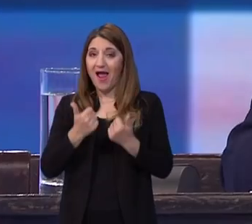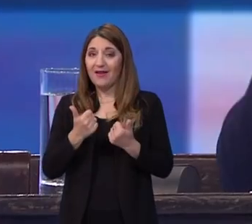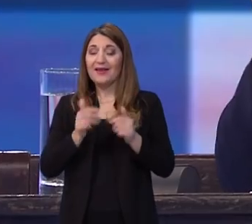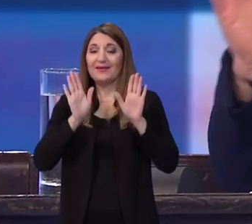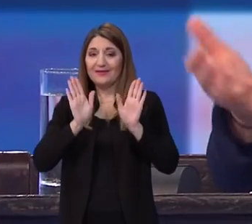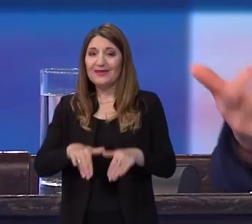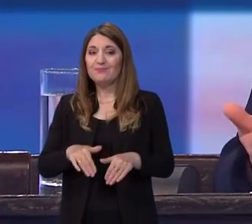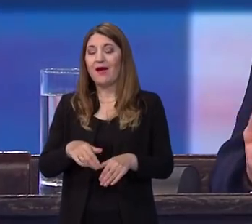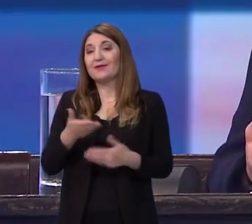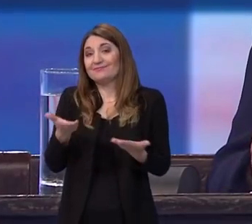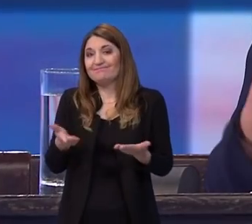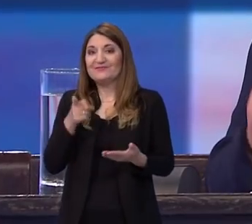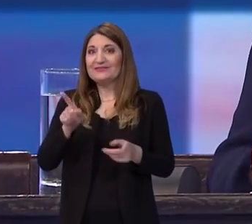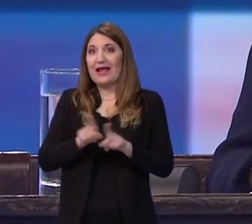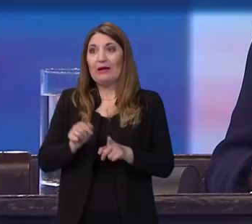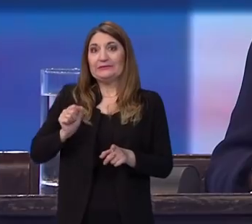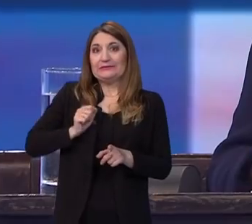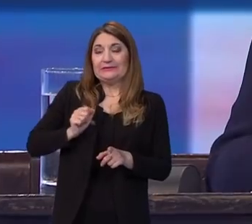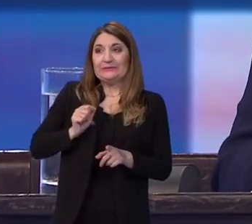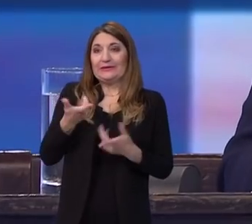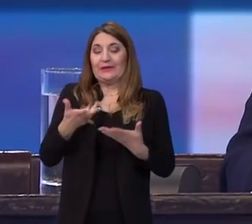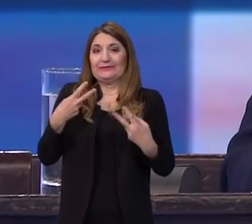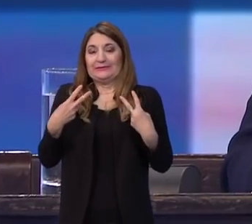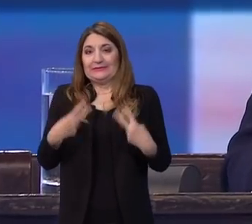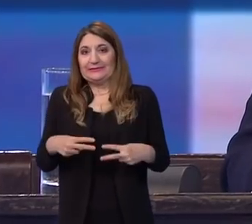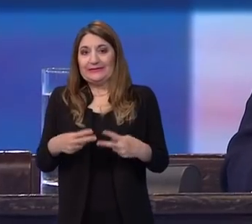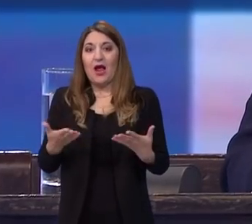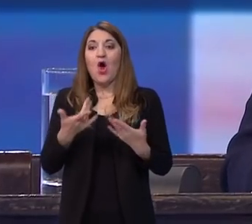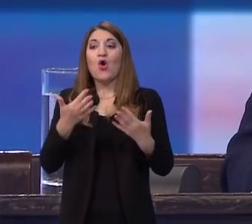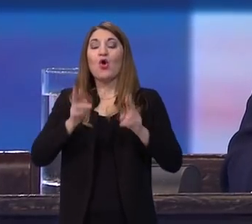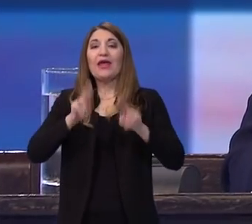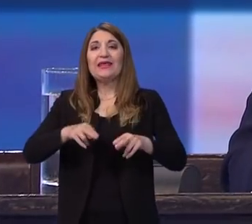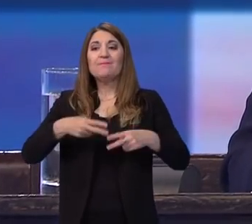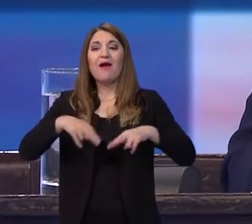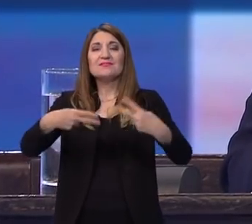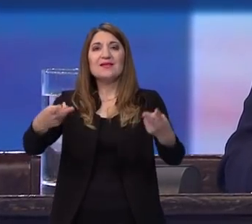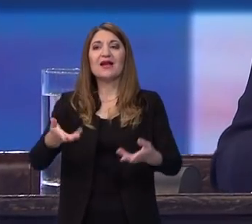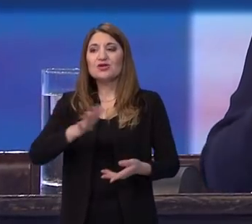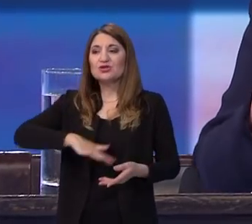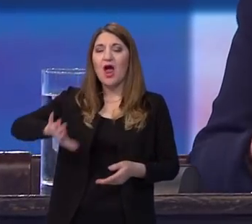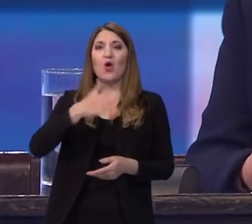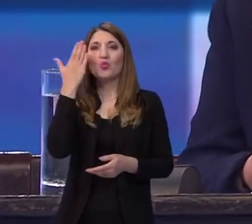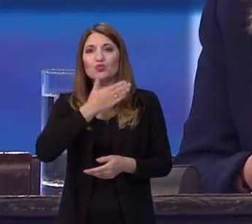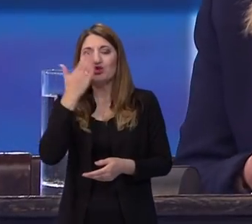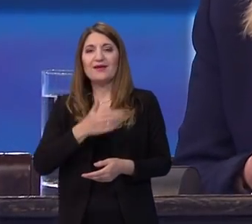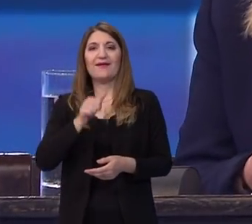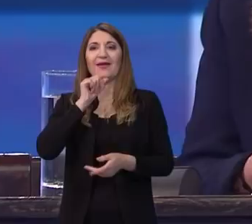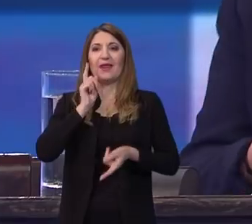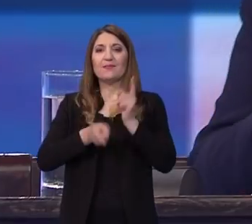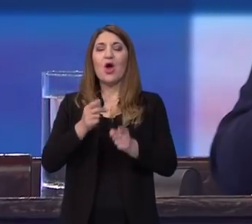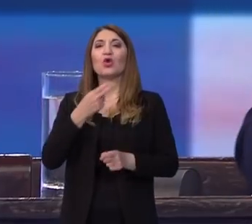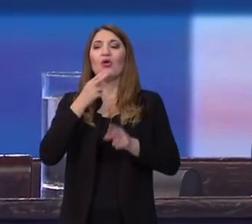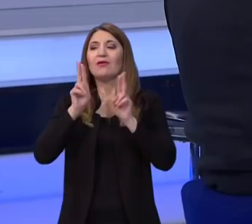na neki način strijepili koliko je zaraženih učenika i nastavnika koronavirusom, koliko ih je u